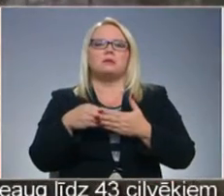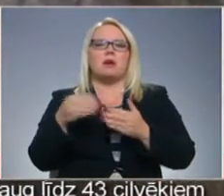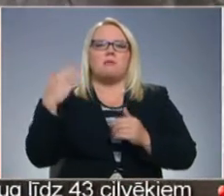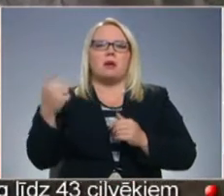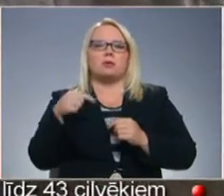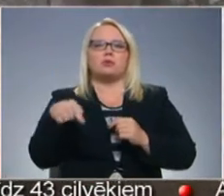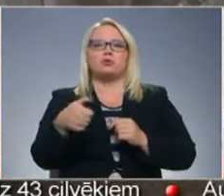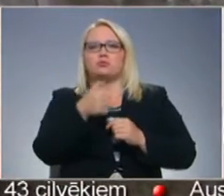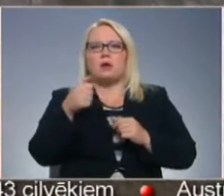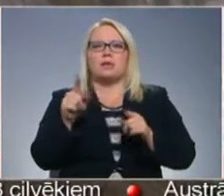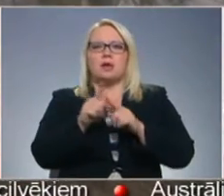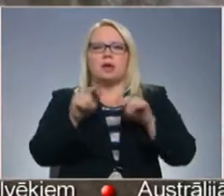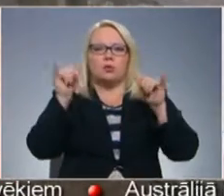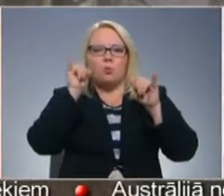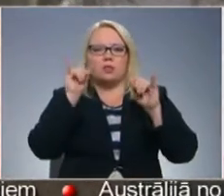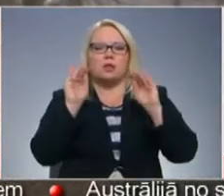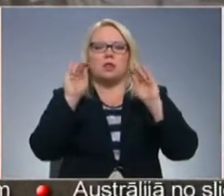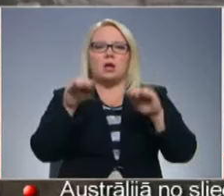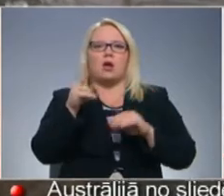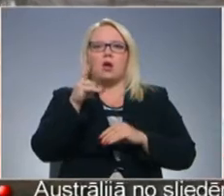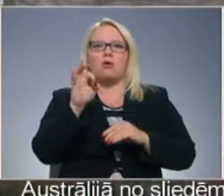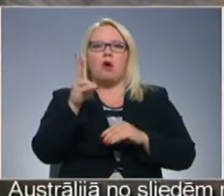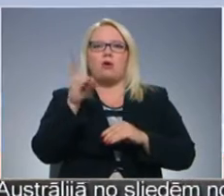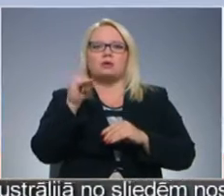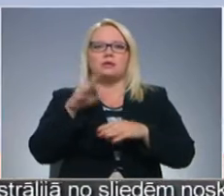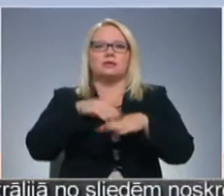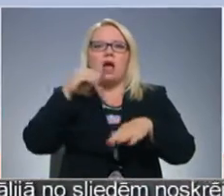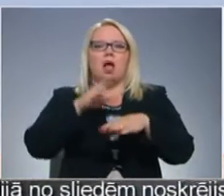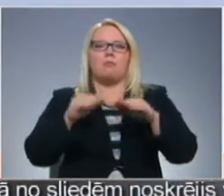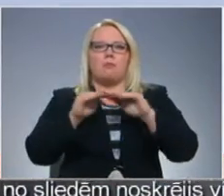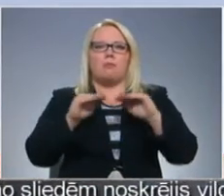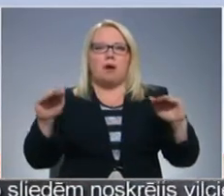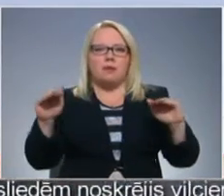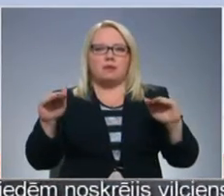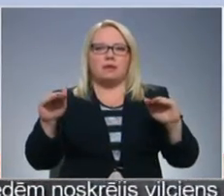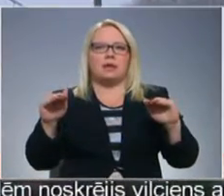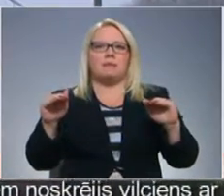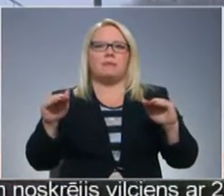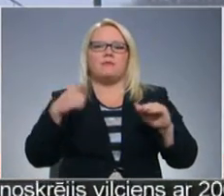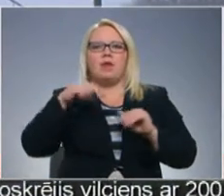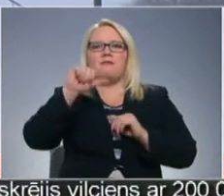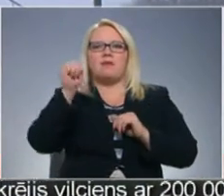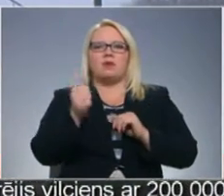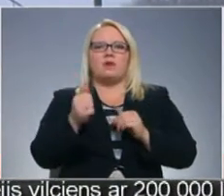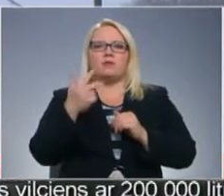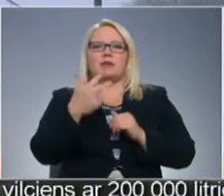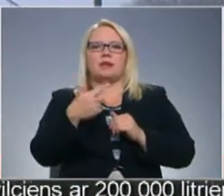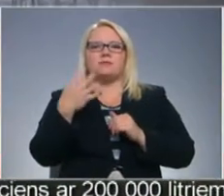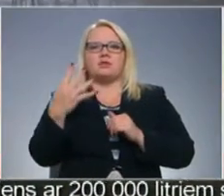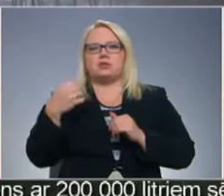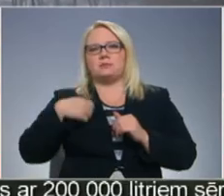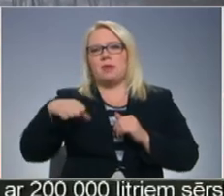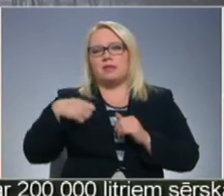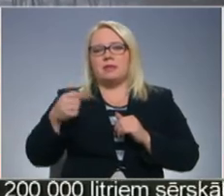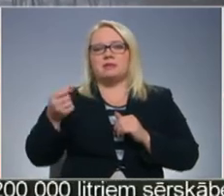Šogad mēs arī kā gotiņai liekam ar kokos saumu pamatnīt. Rionas komanda nav liela. Figūras veido trīs vai četras meitenes.